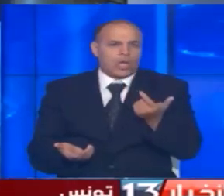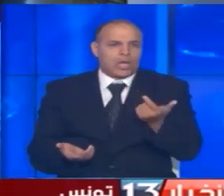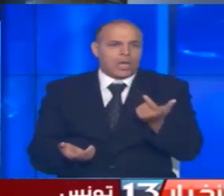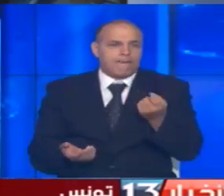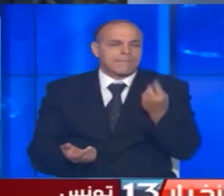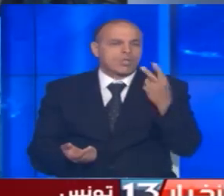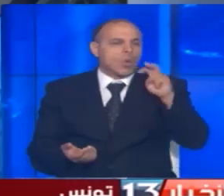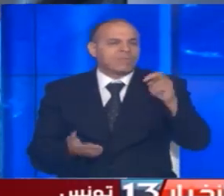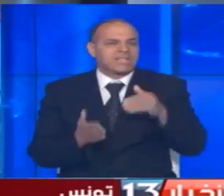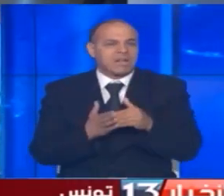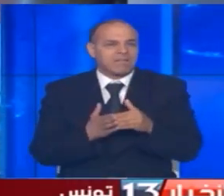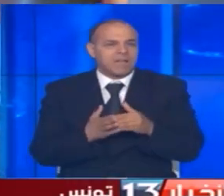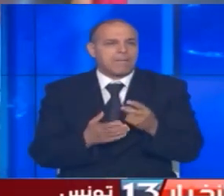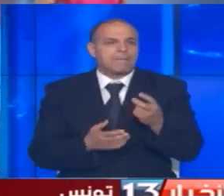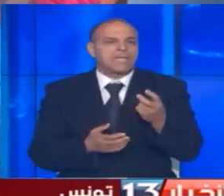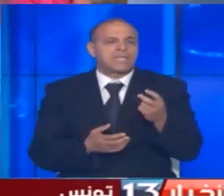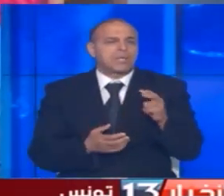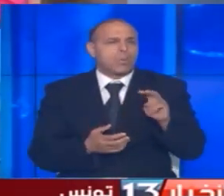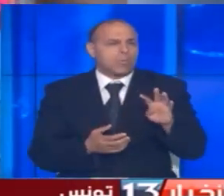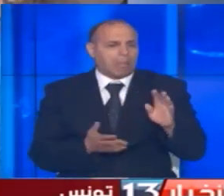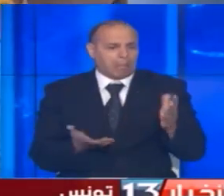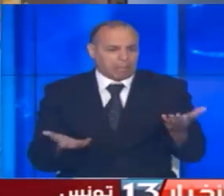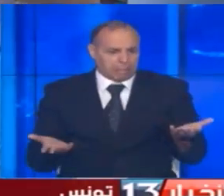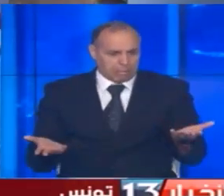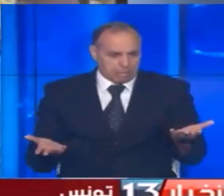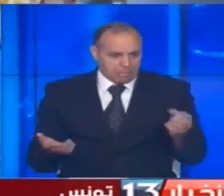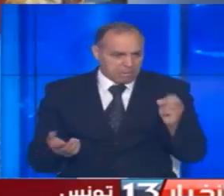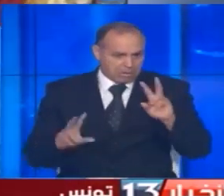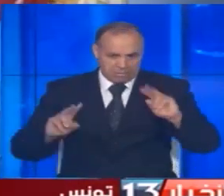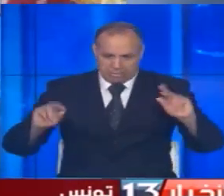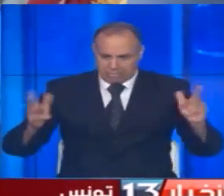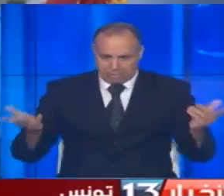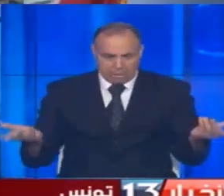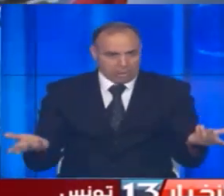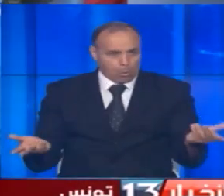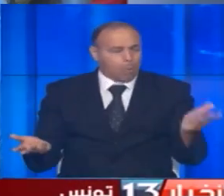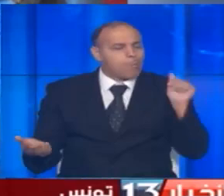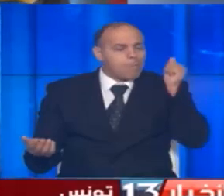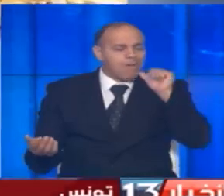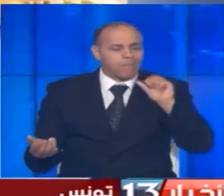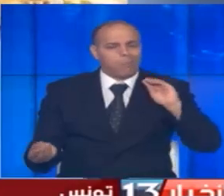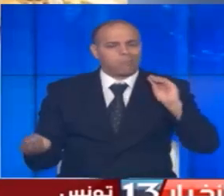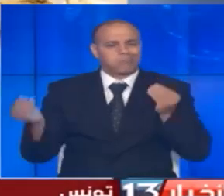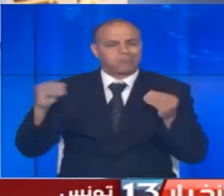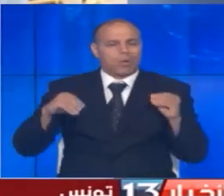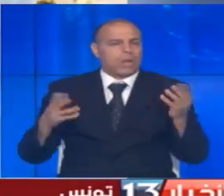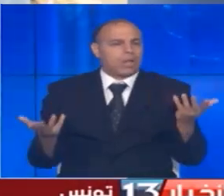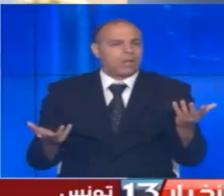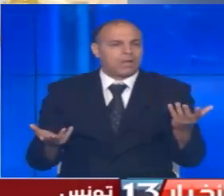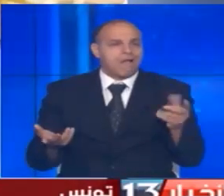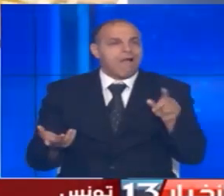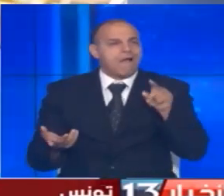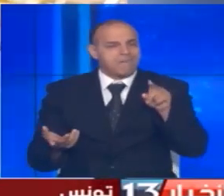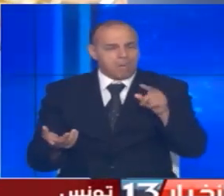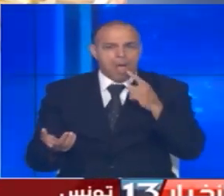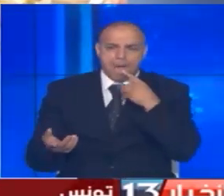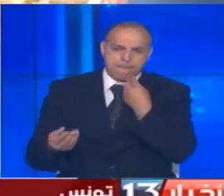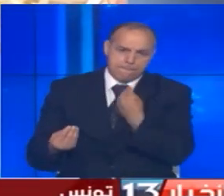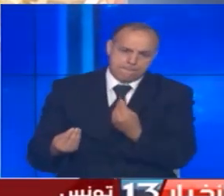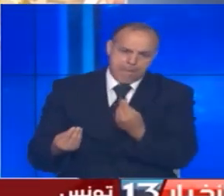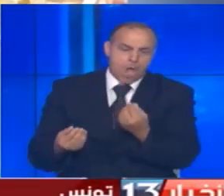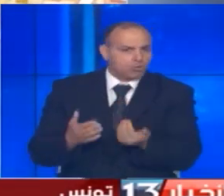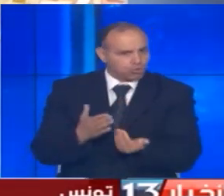كان ميتين وخمسسين ولا ميتين واربعاليف فما كهو ميتين واربعاليف سو مورا كاين حاجات يعني مليحة